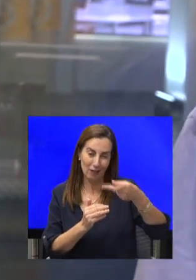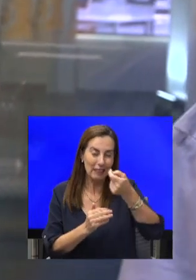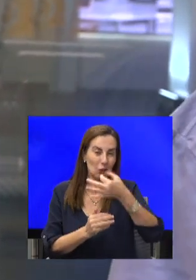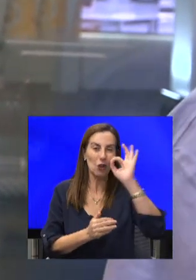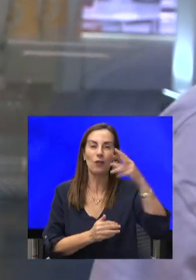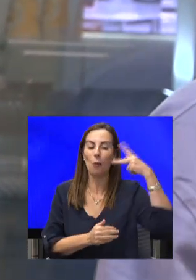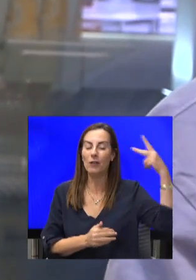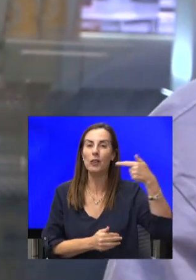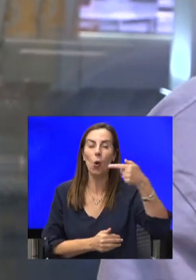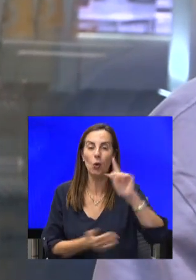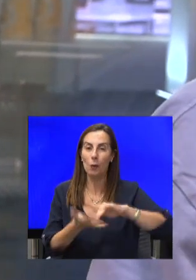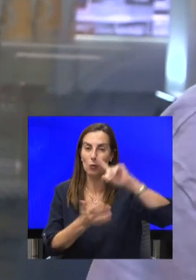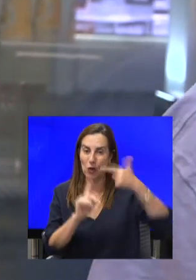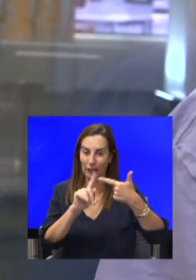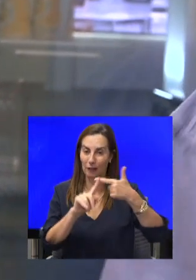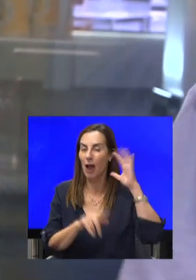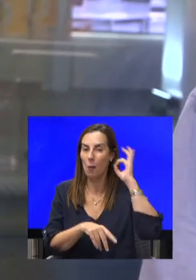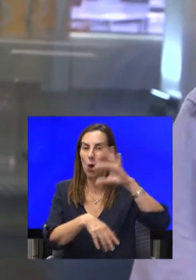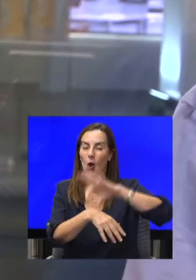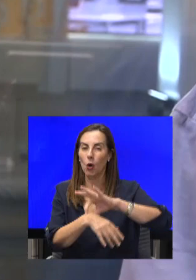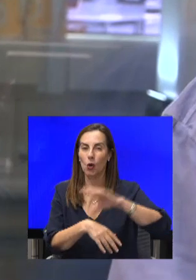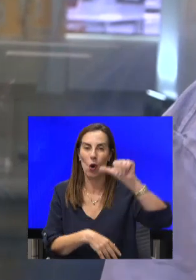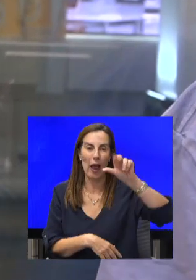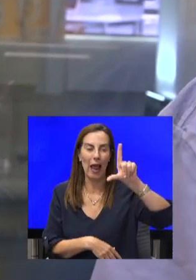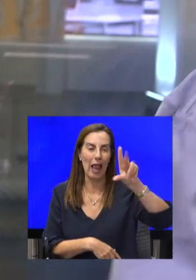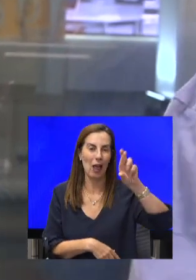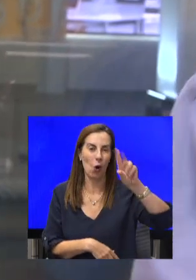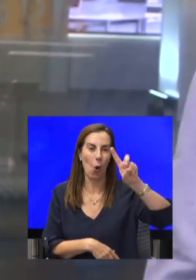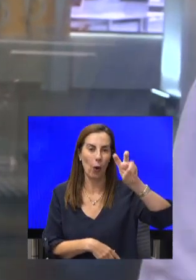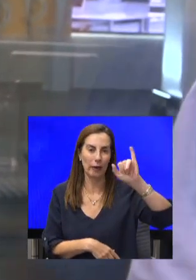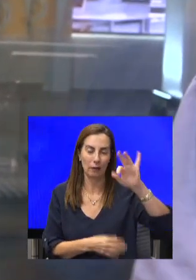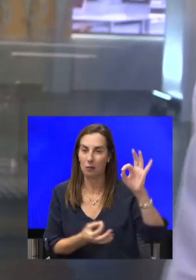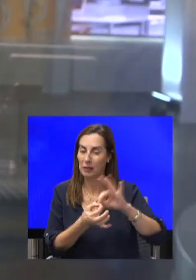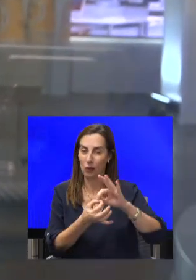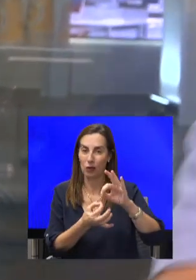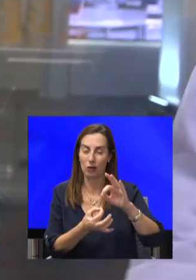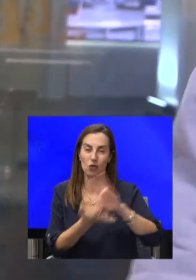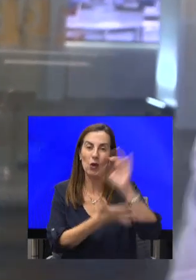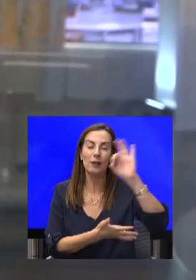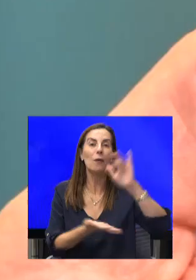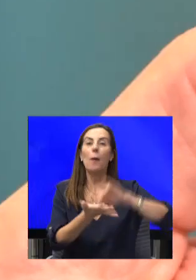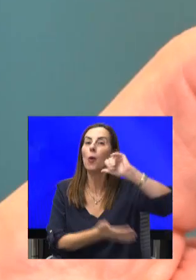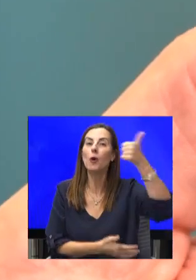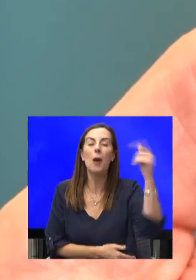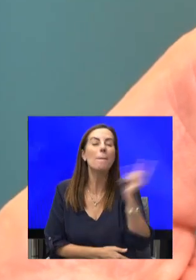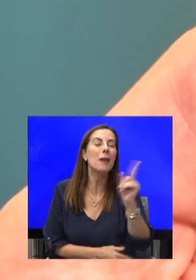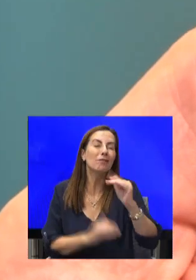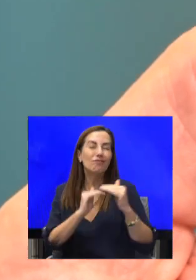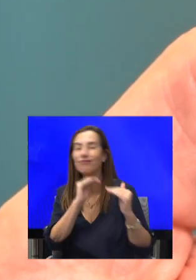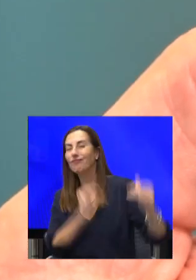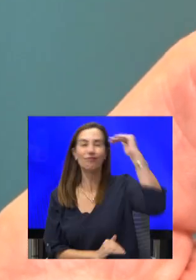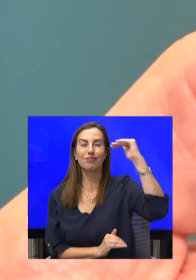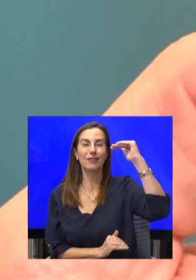דוקטור שרון אלראי, אחראית על בריאות הציבור עם בסך הכל 13% ובמקום הראשון, בפער אדיר לפני כולם,